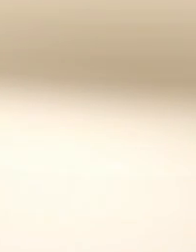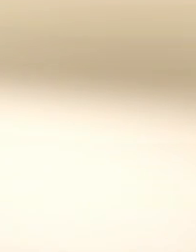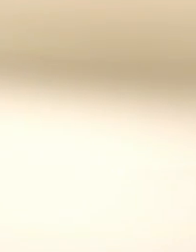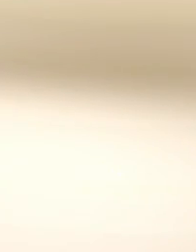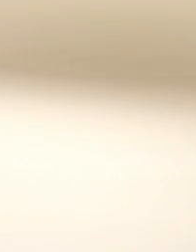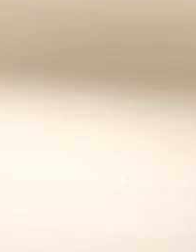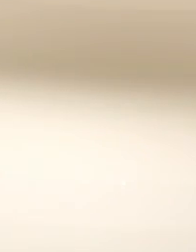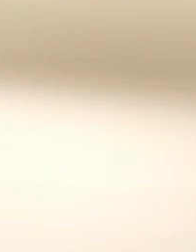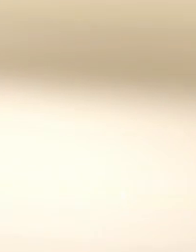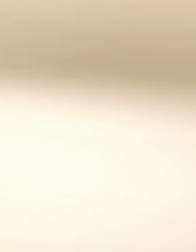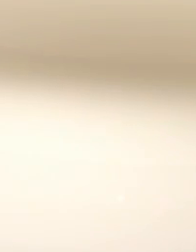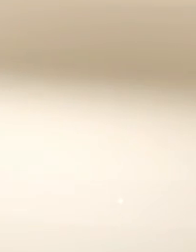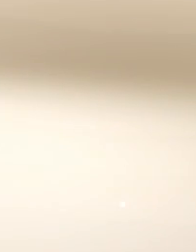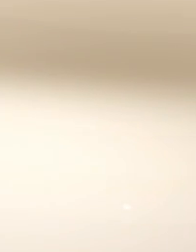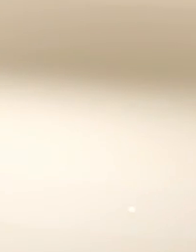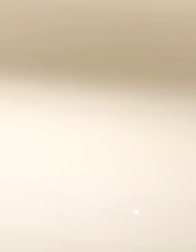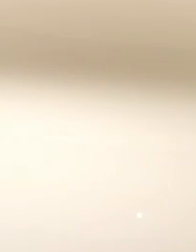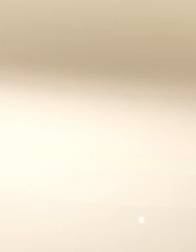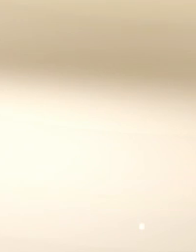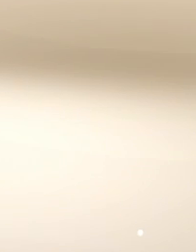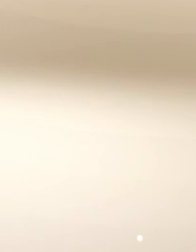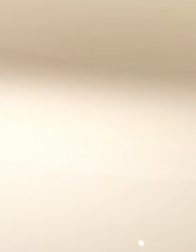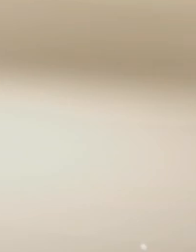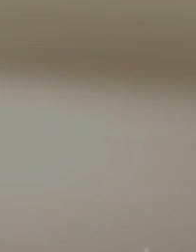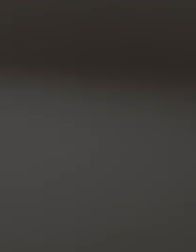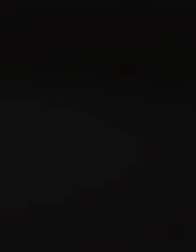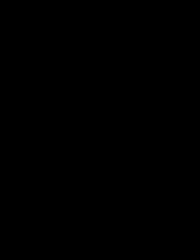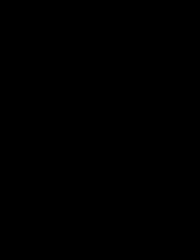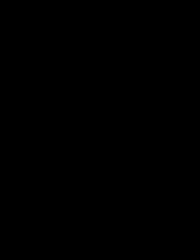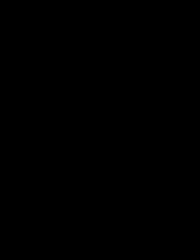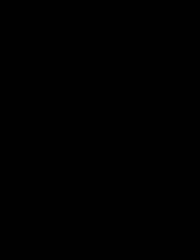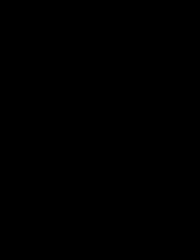www.facebook